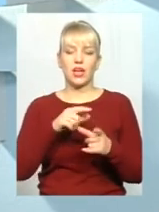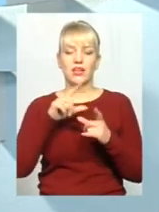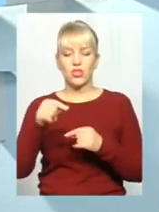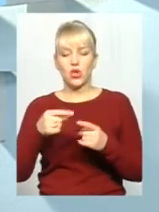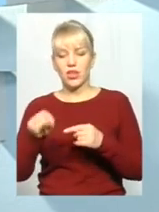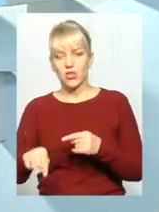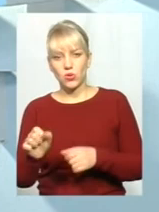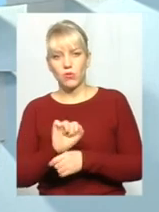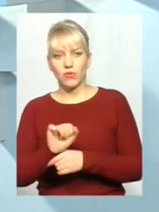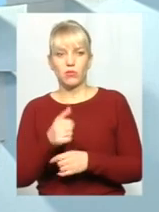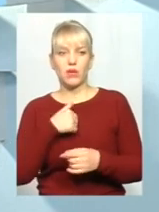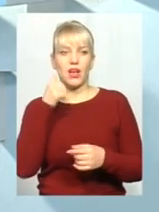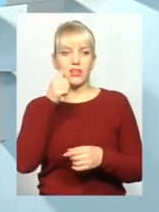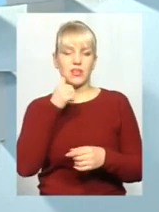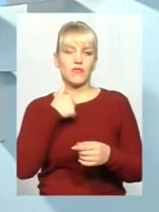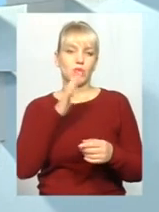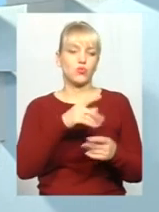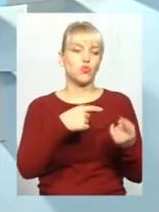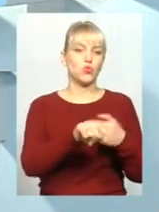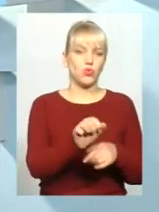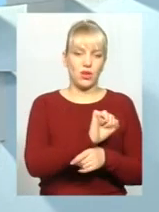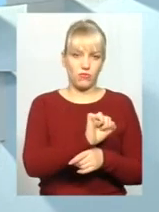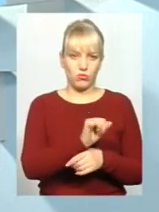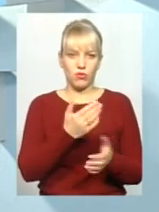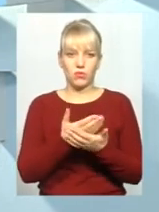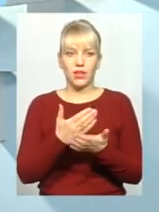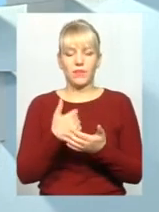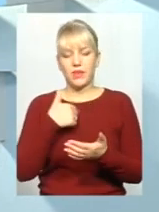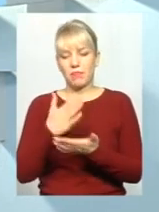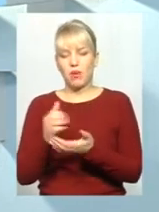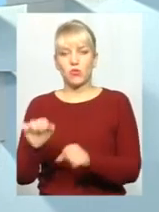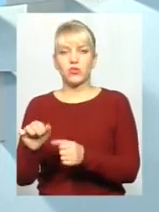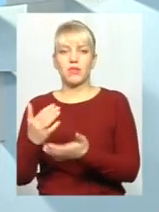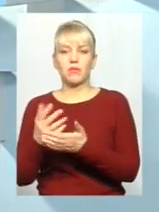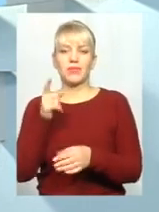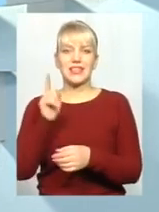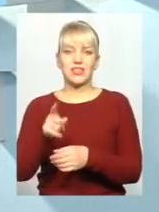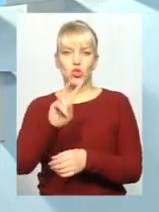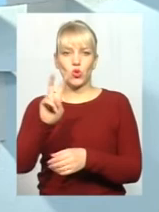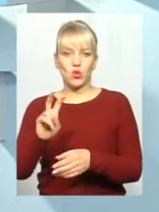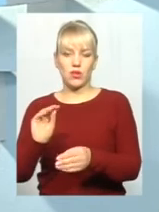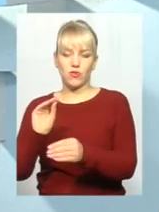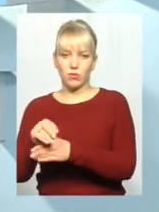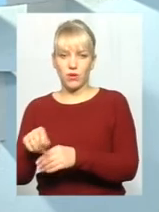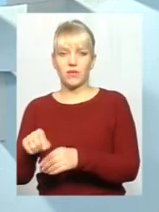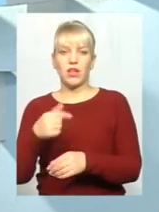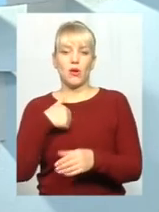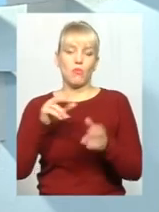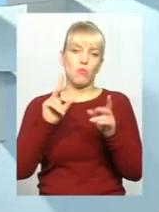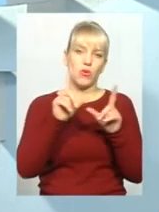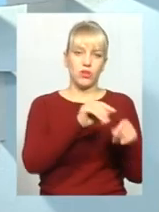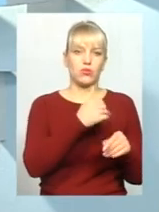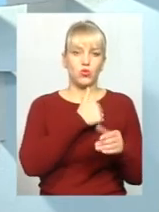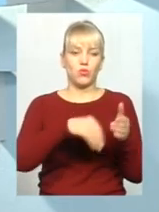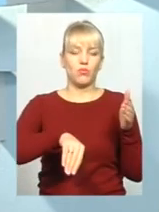їздити на іншому автомобілі. Ну, я можу собі, я маю можливість, заробив, наприклад, на тисячу доларів більше, і поїхати, придбати собі автомобіль